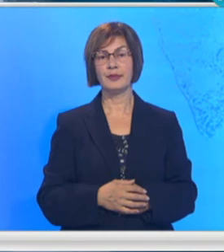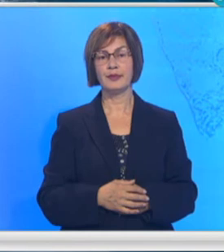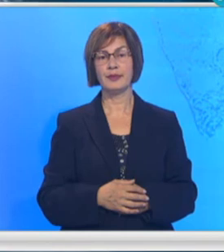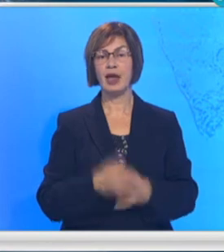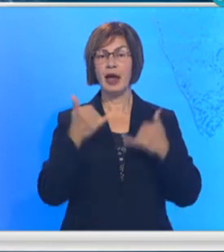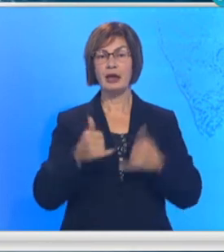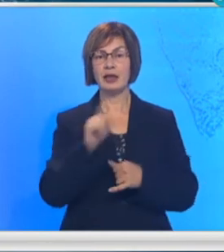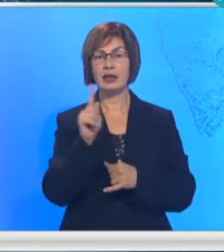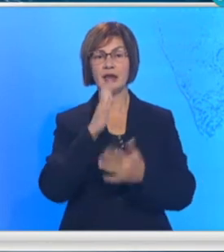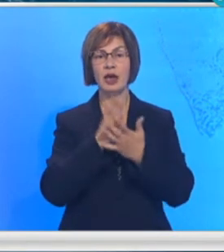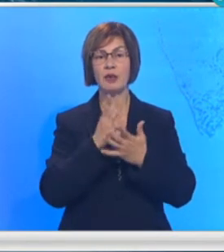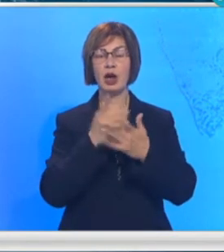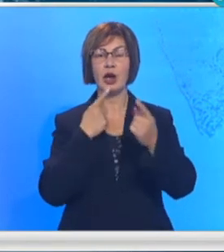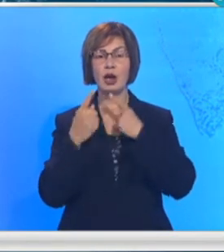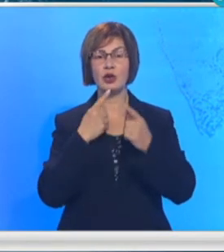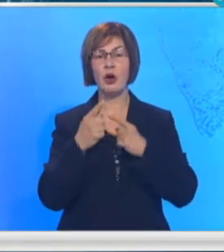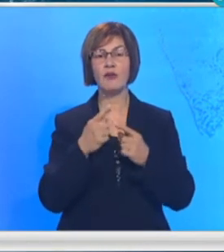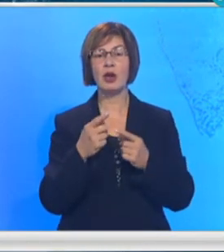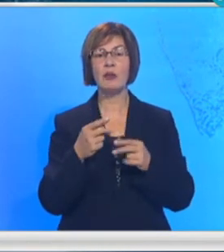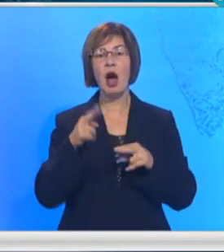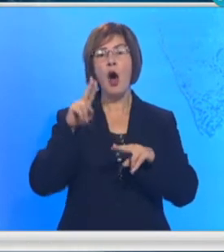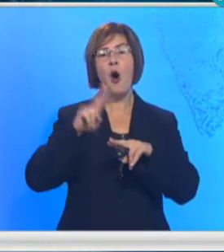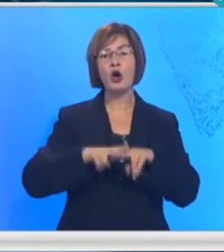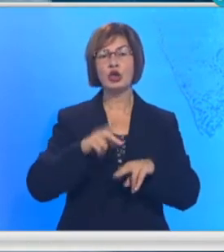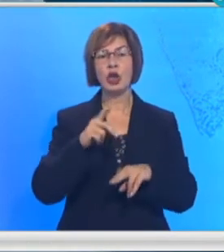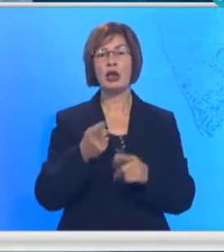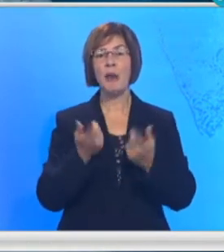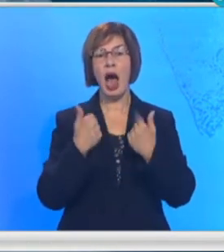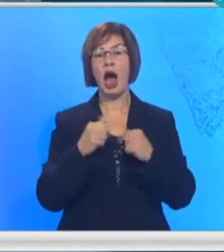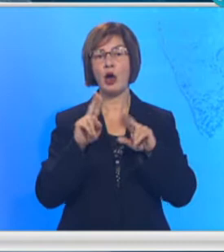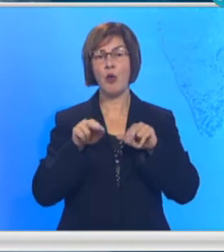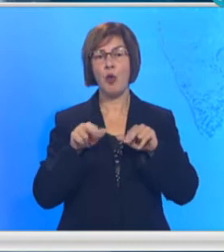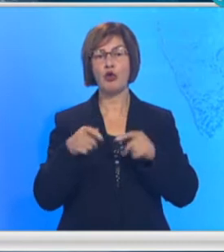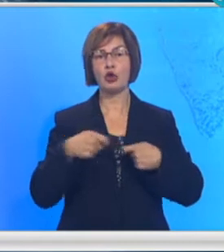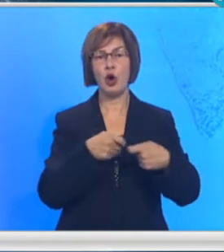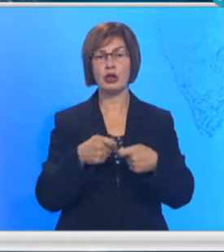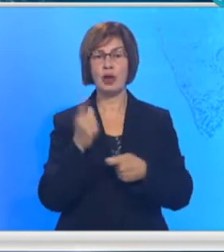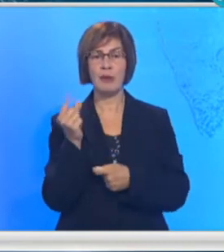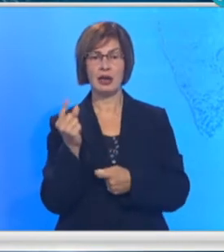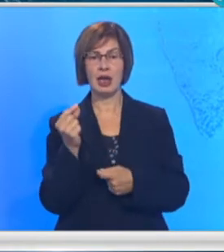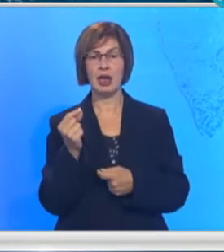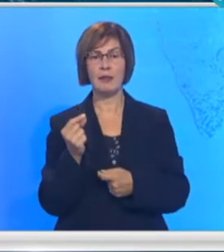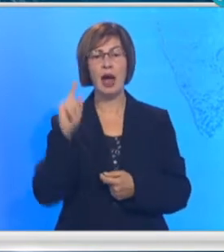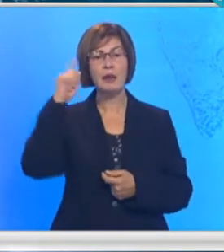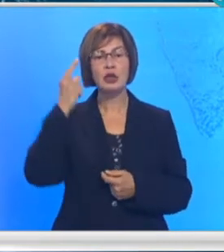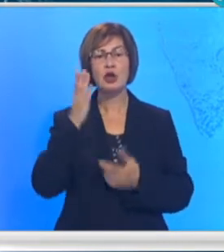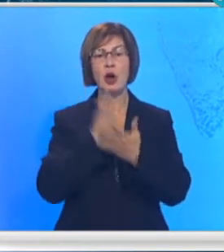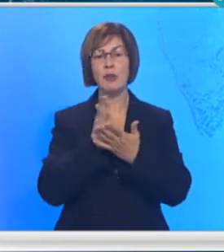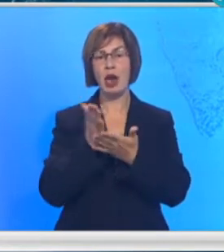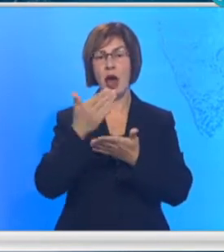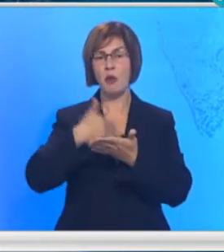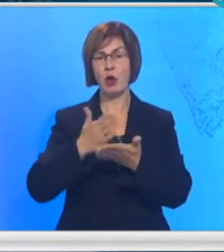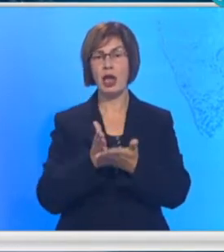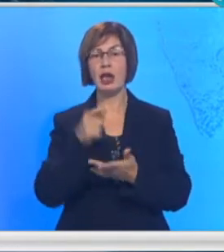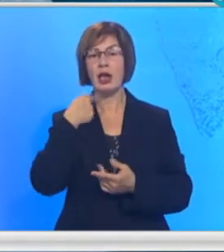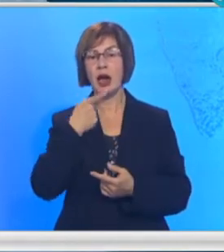Danas nije bilo razgovora o personalnim rešenjima, ali jeste o mogućim koalicijnim partnerima. Mišljenja su bila podeljena,